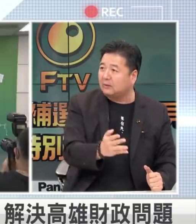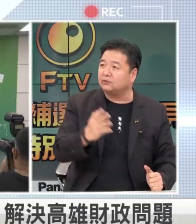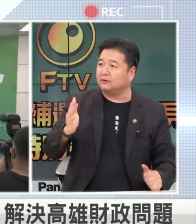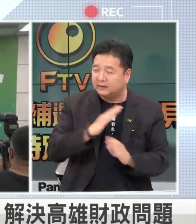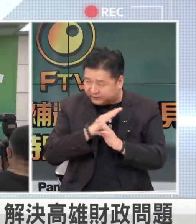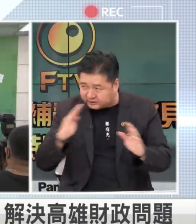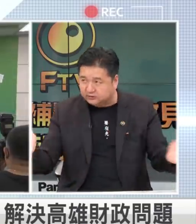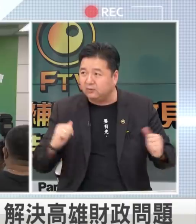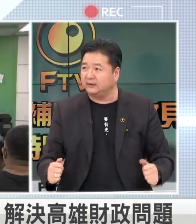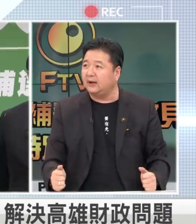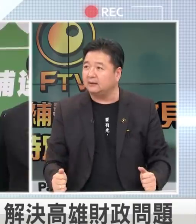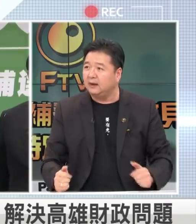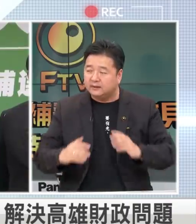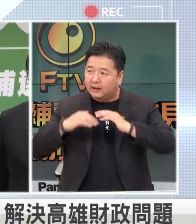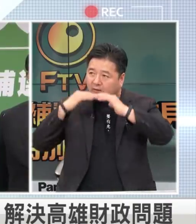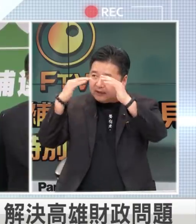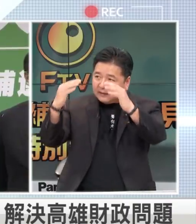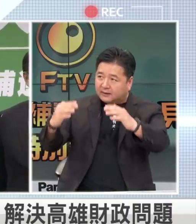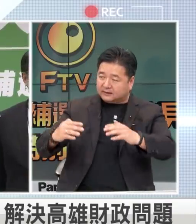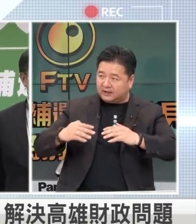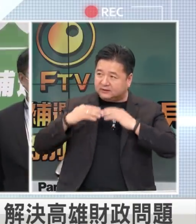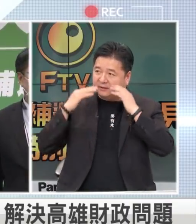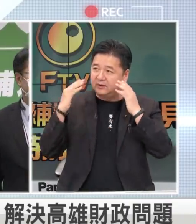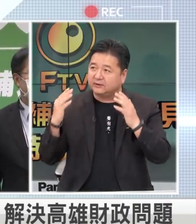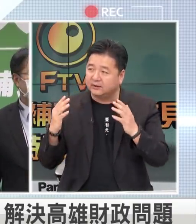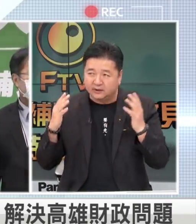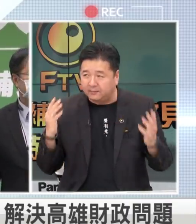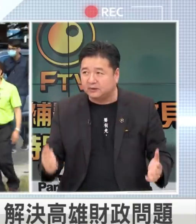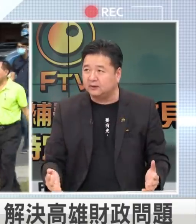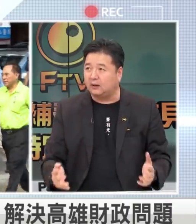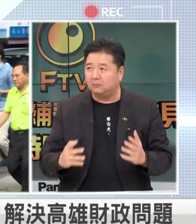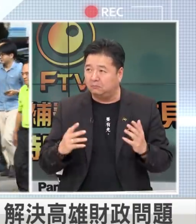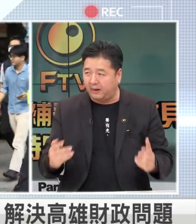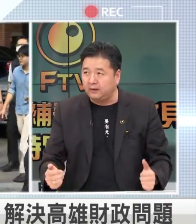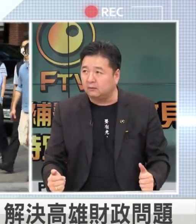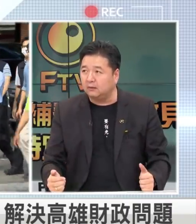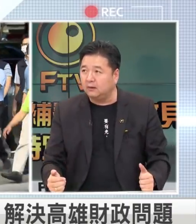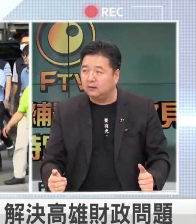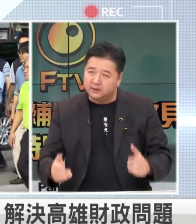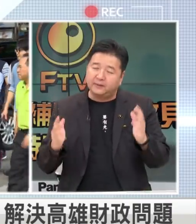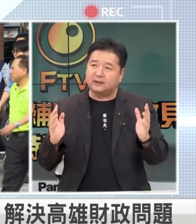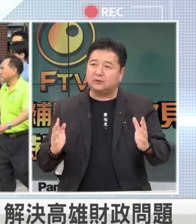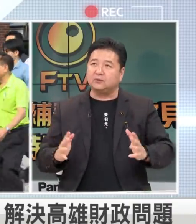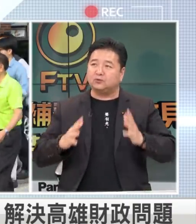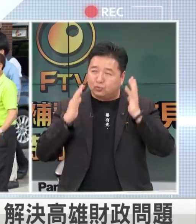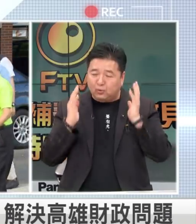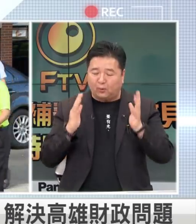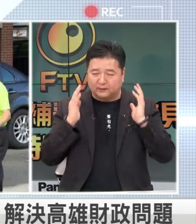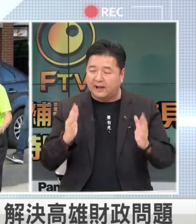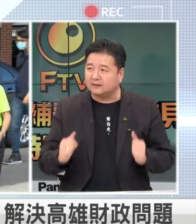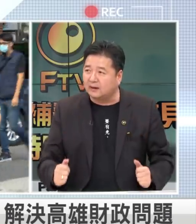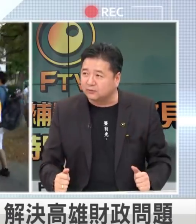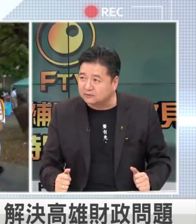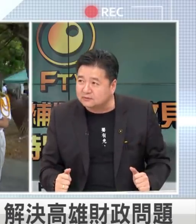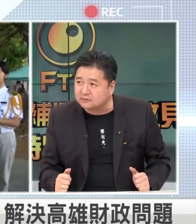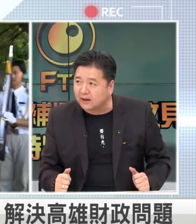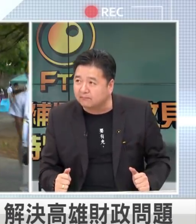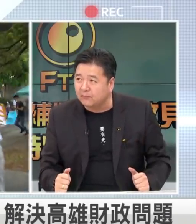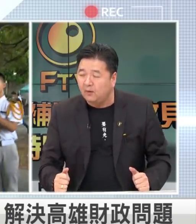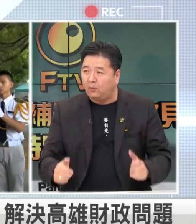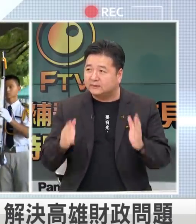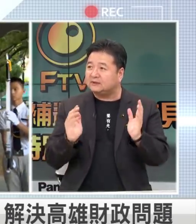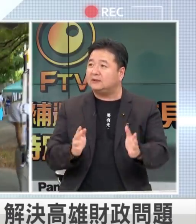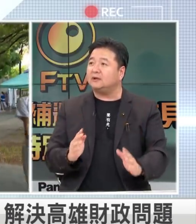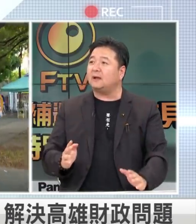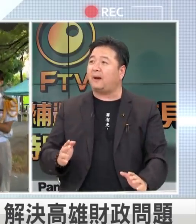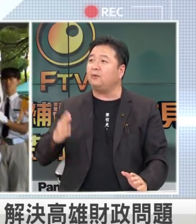国去到高雄来其实都一样的你要用这样的一个诚信的宴景你有没有提到没有你有没有讲究说如果我当了高雄市市长